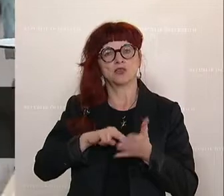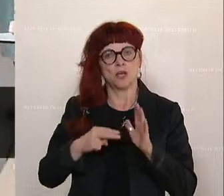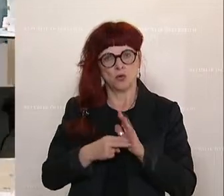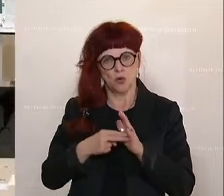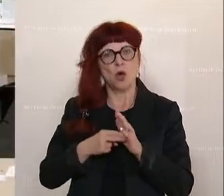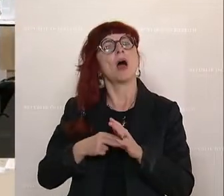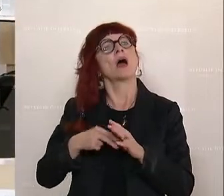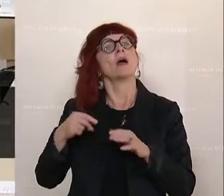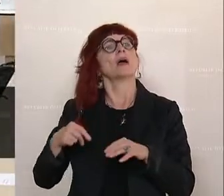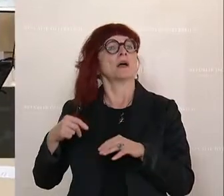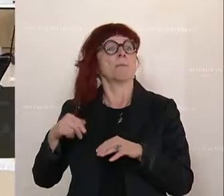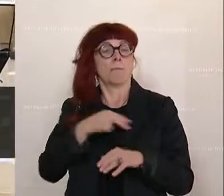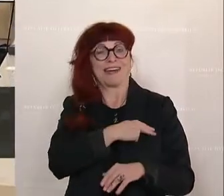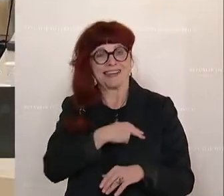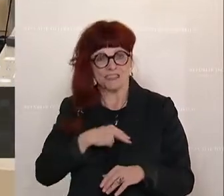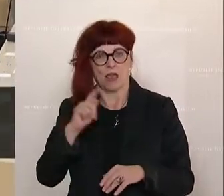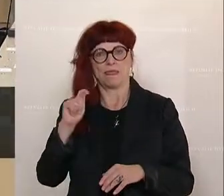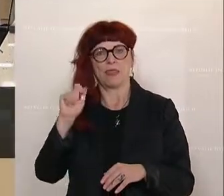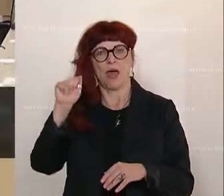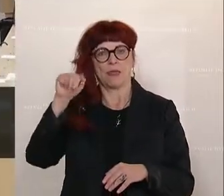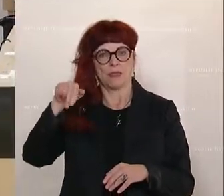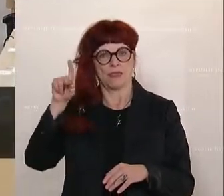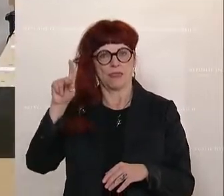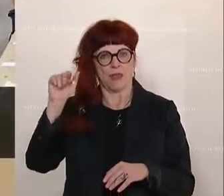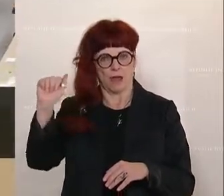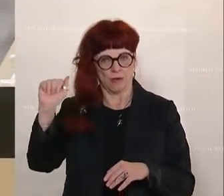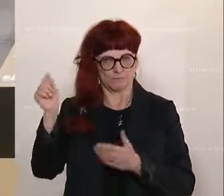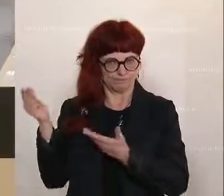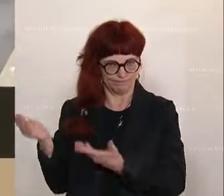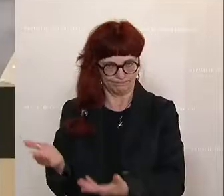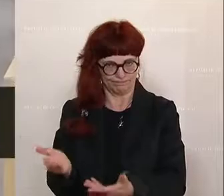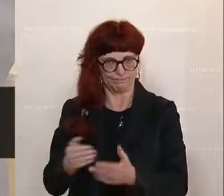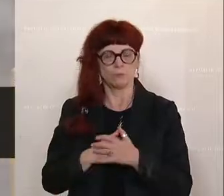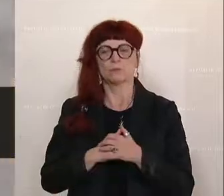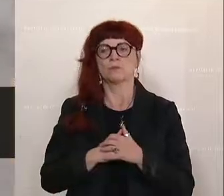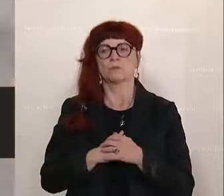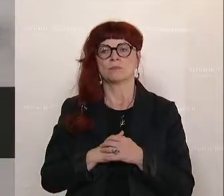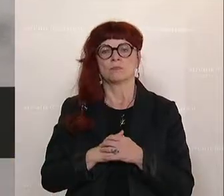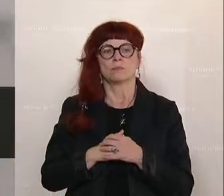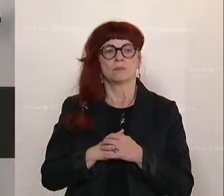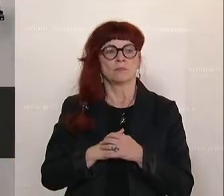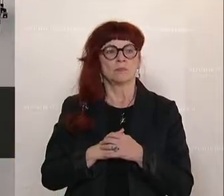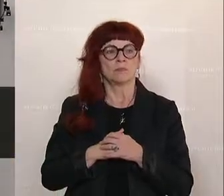also die Erhöhung der Forschung um einen Euro im Bereich F&E führt zu einer BIP-Erhöhung von sechs Euro, so die Abgeordnete.